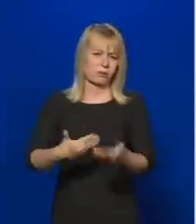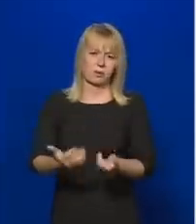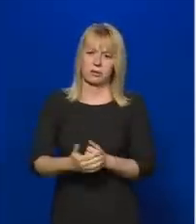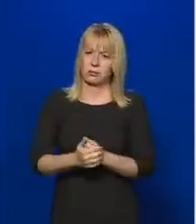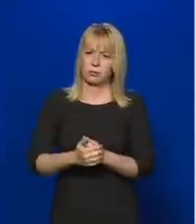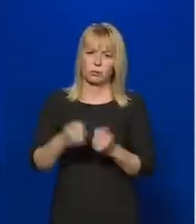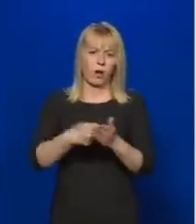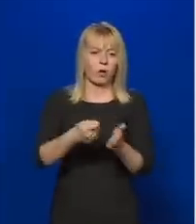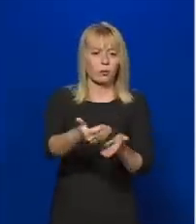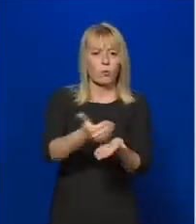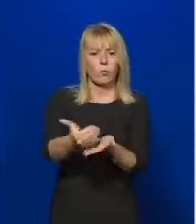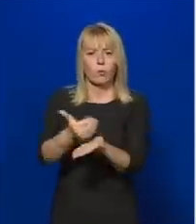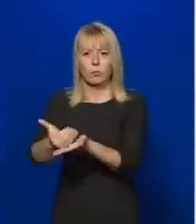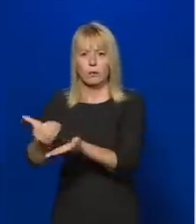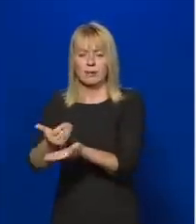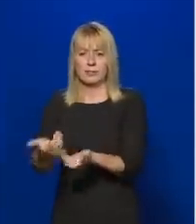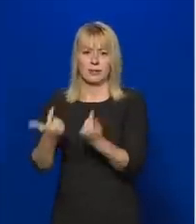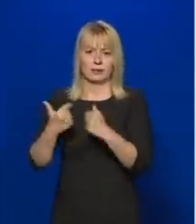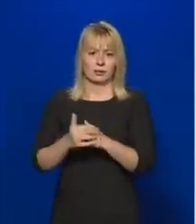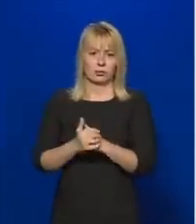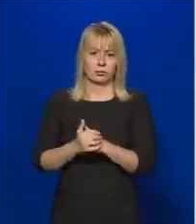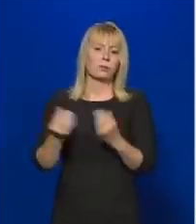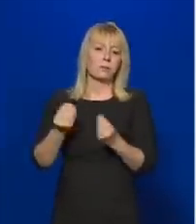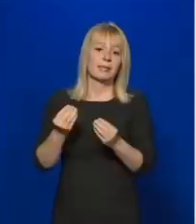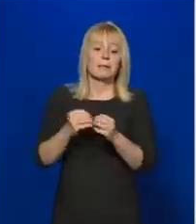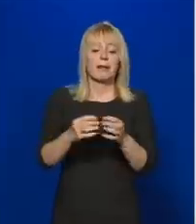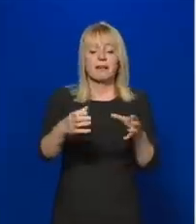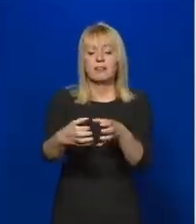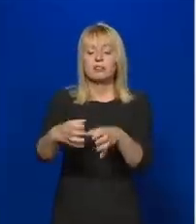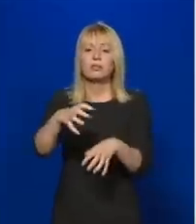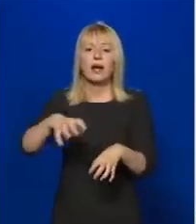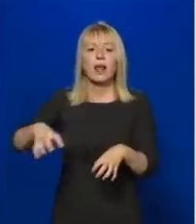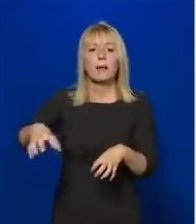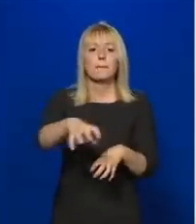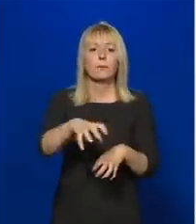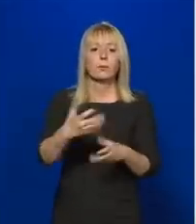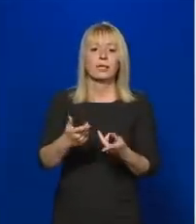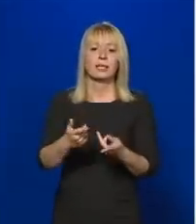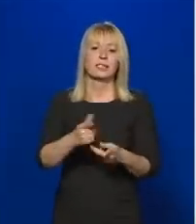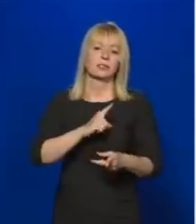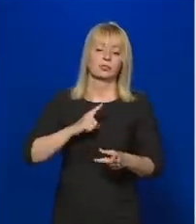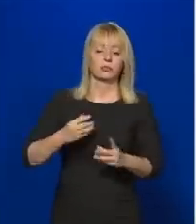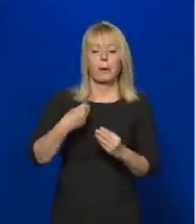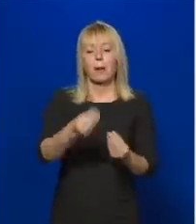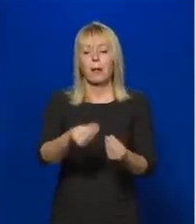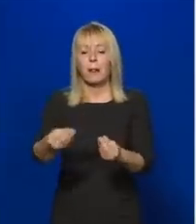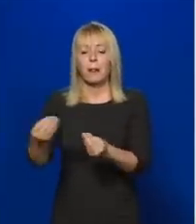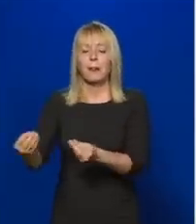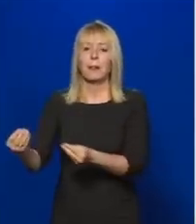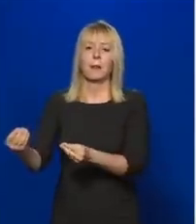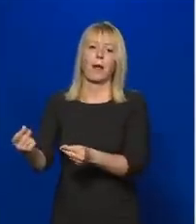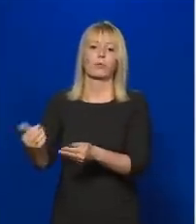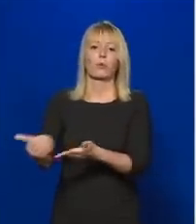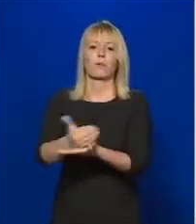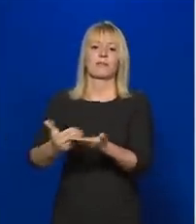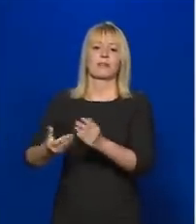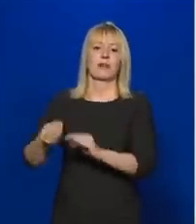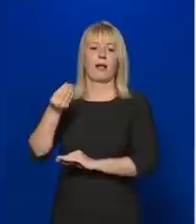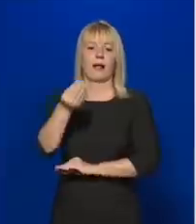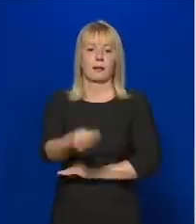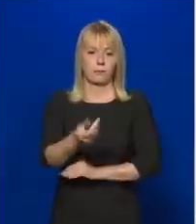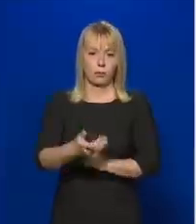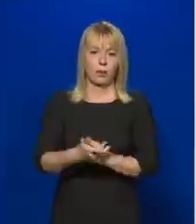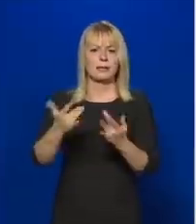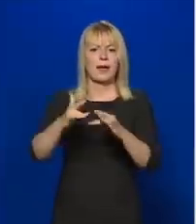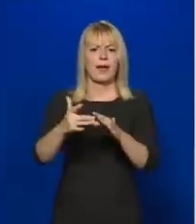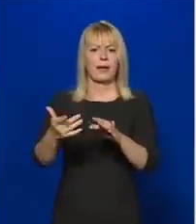beszedését tekintve, hiszen egy-egy kisebb település részesedett csak és kizárólag az adóbevételekből. Ezek helyi adóbevételek, a